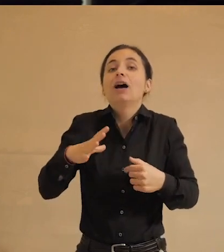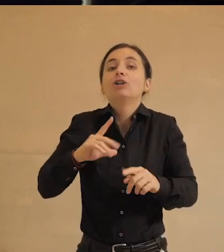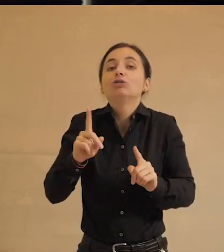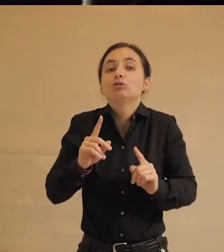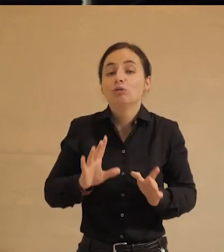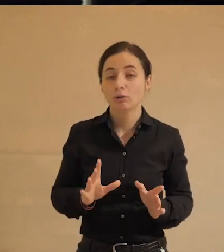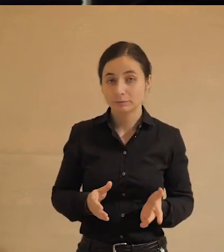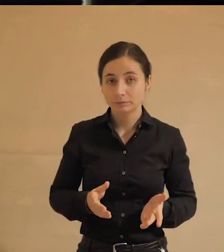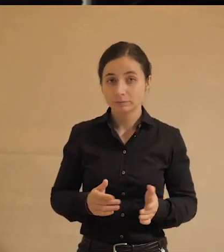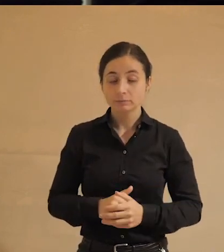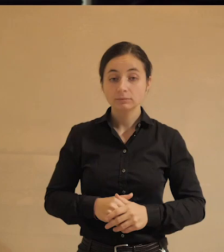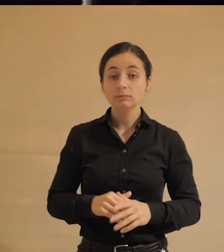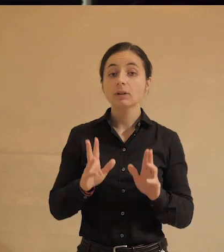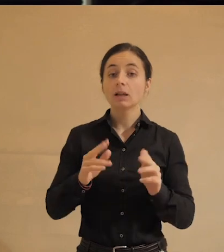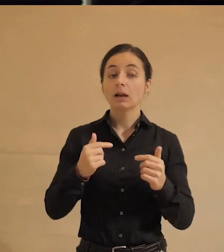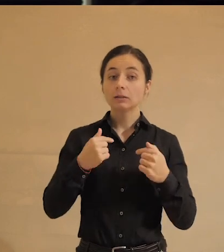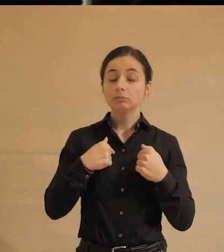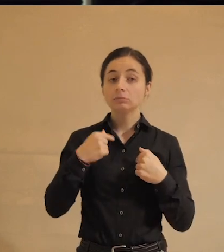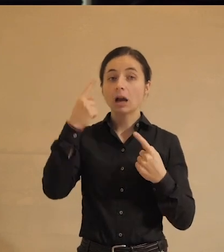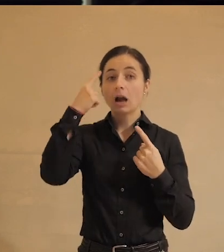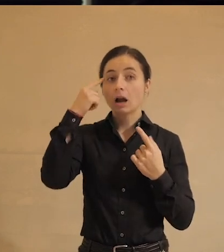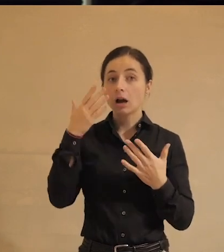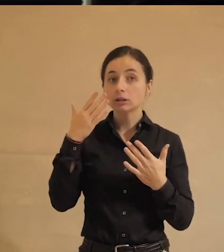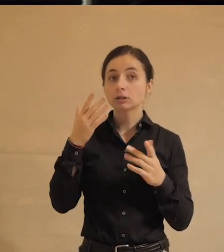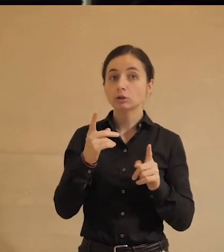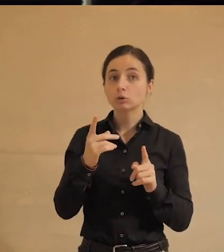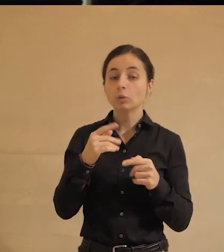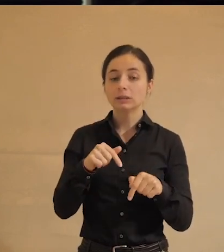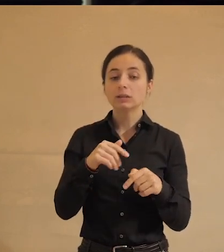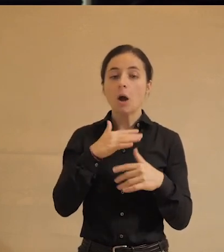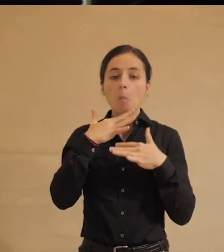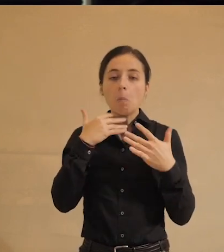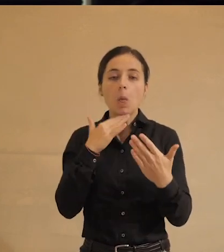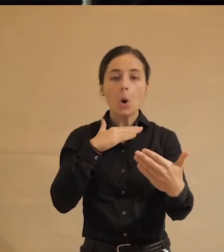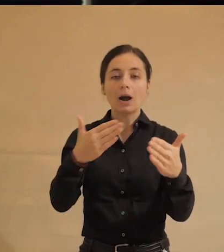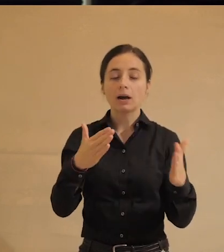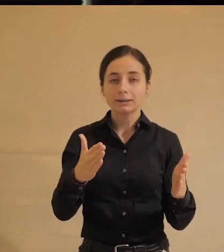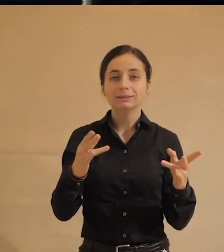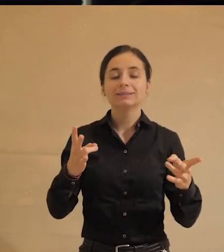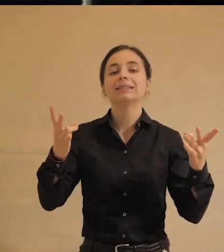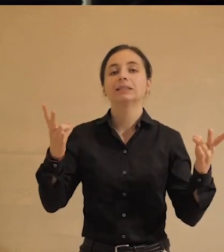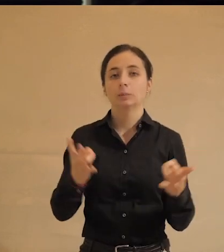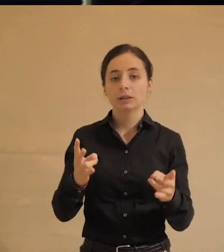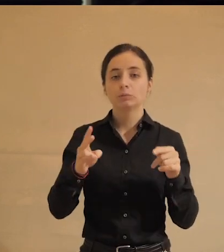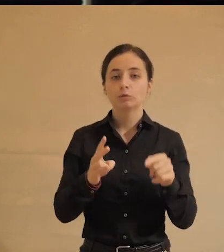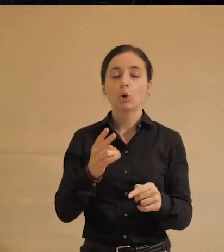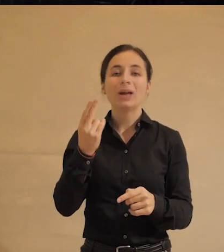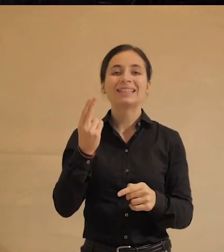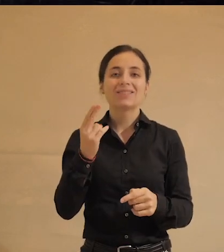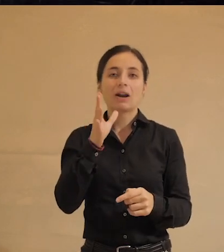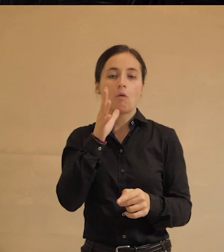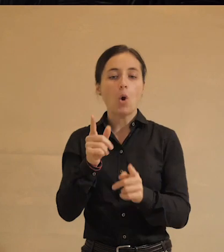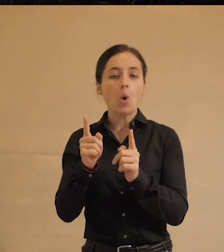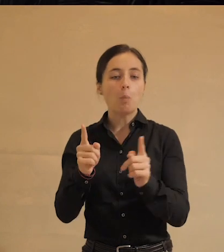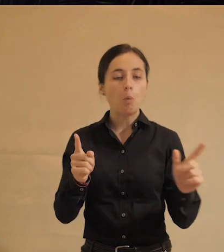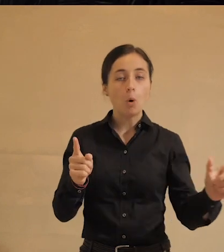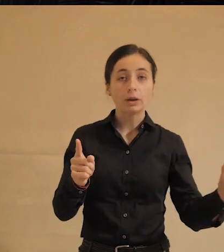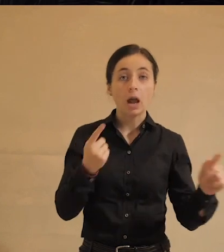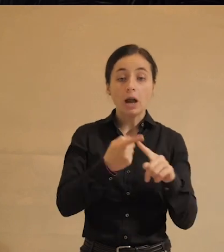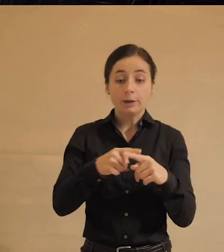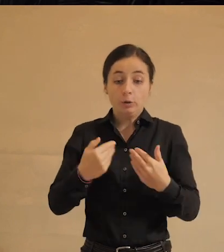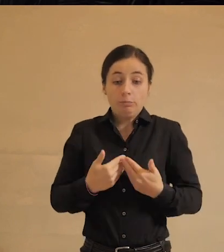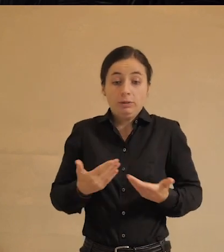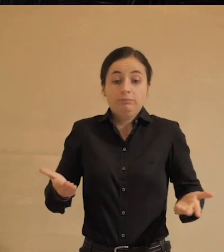многогранности, как мне кажется, становится очень необходимой вещью в той цифровой эпохе, в которой мы все поневоле